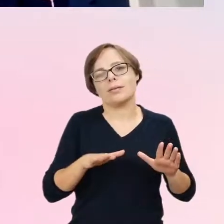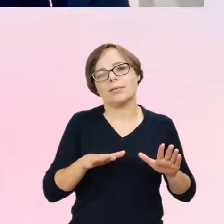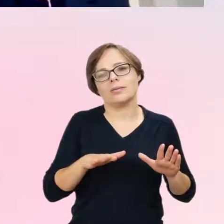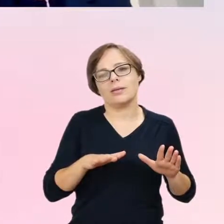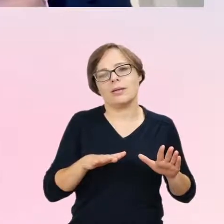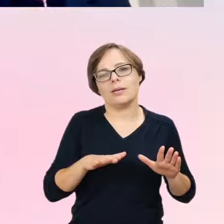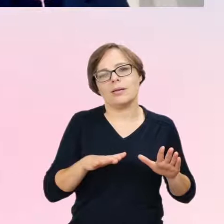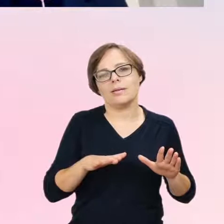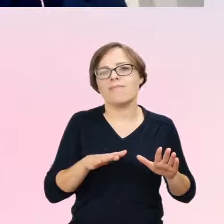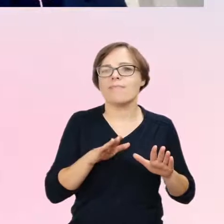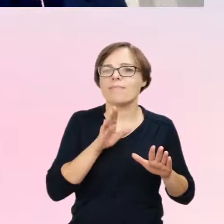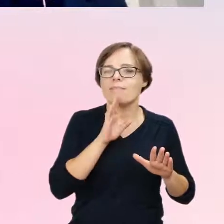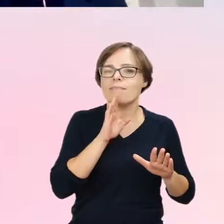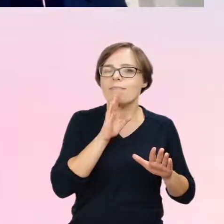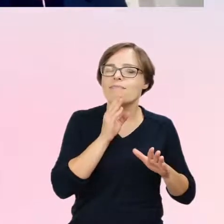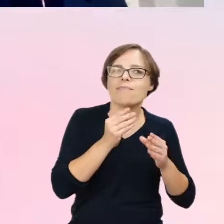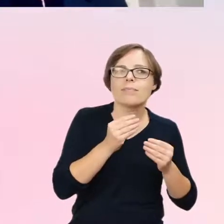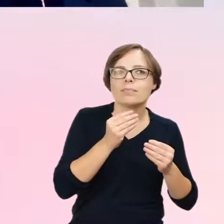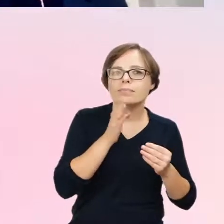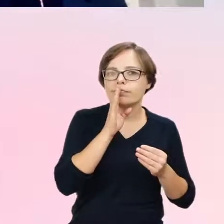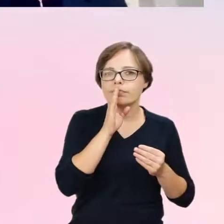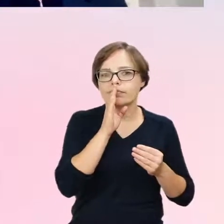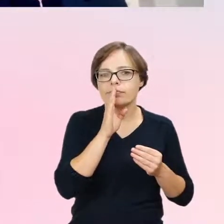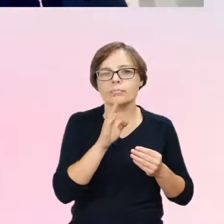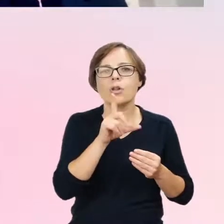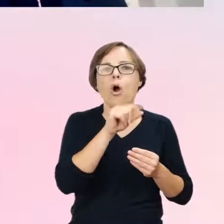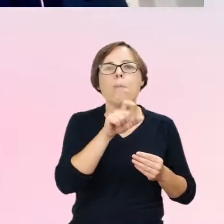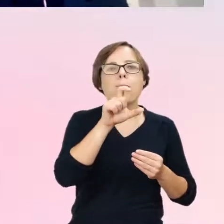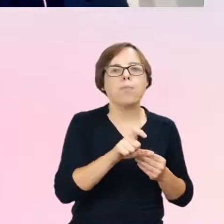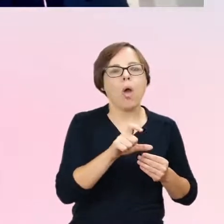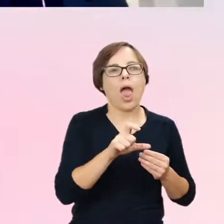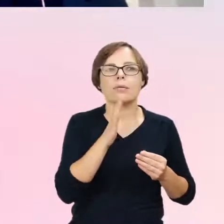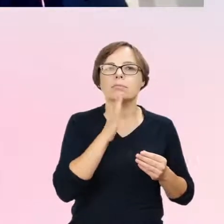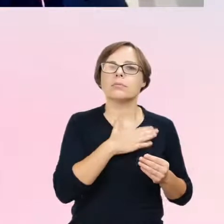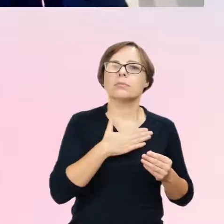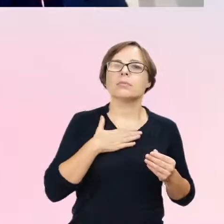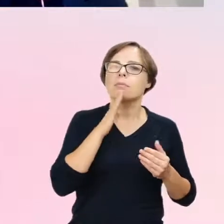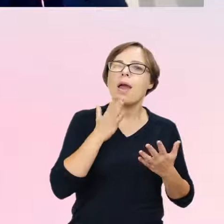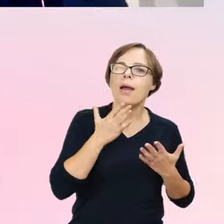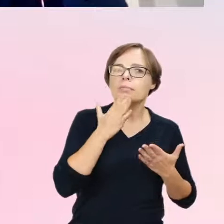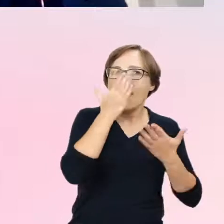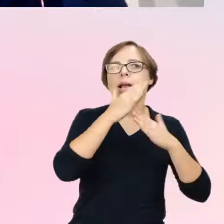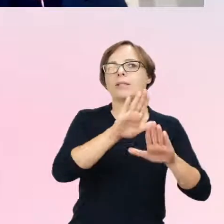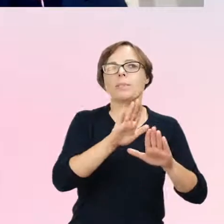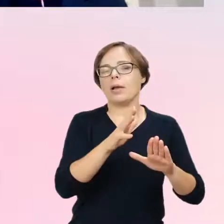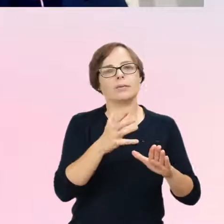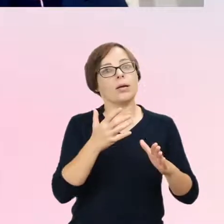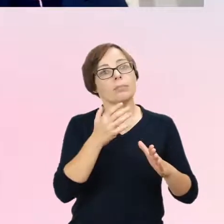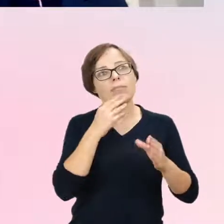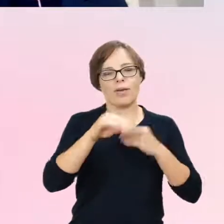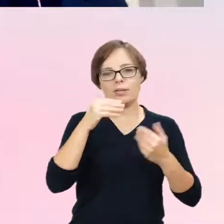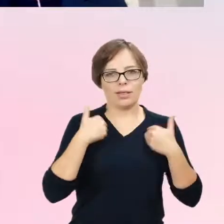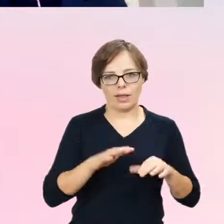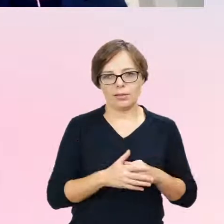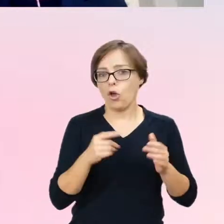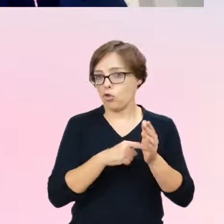żeby ona była bardziej pogłębiona, tak, więc czasami jest to jakby osoba, u której występują cechy ze spektrum autyzmu i